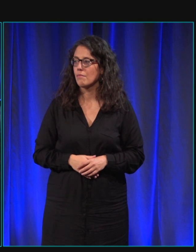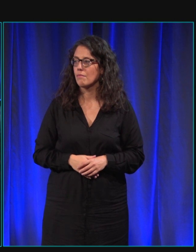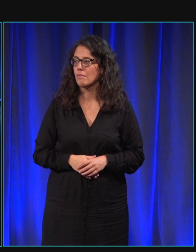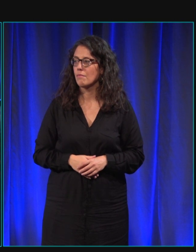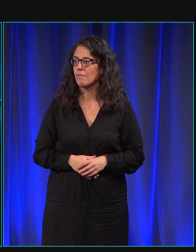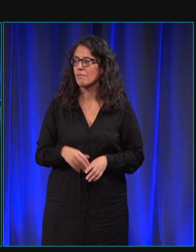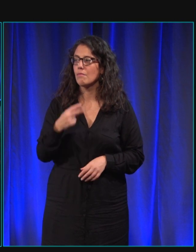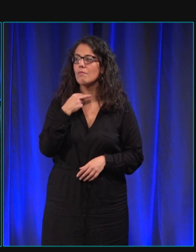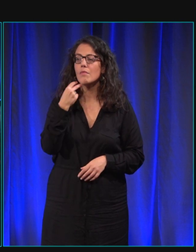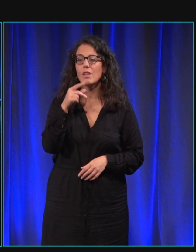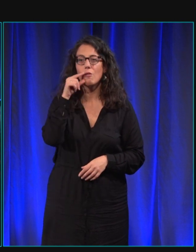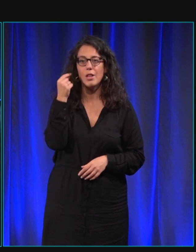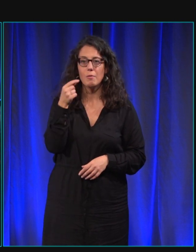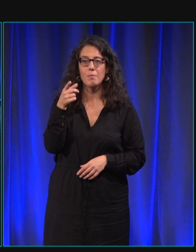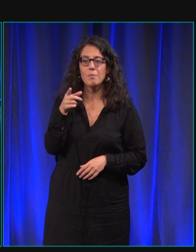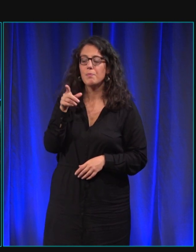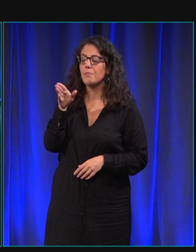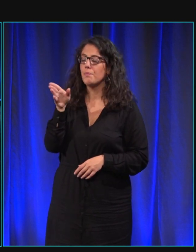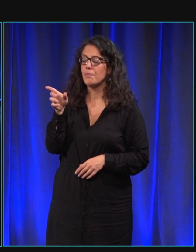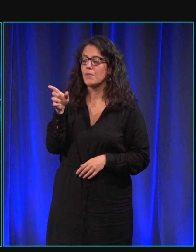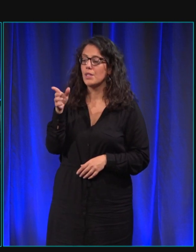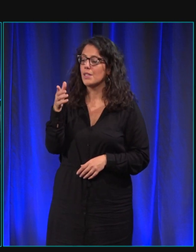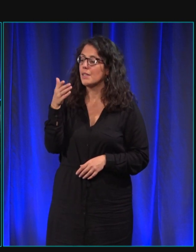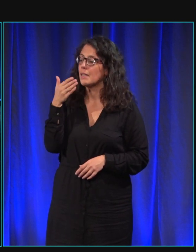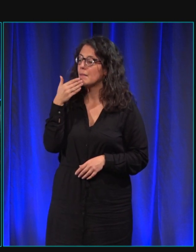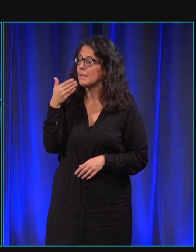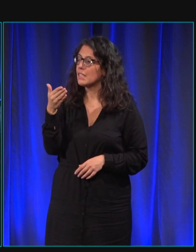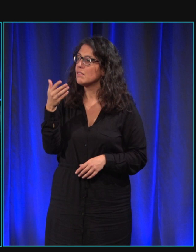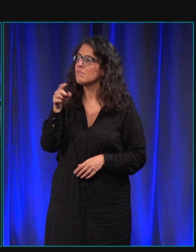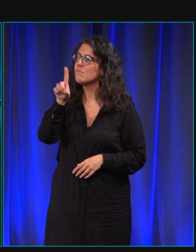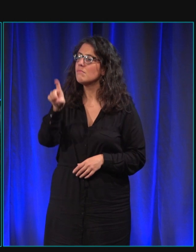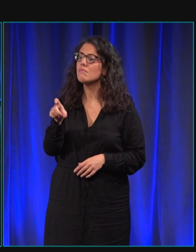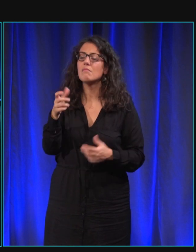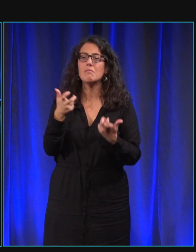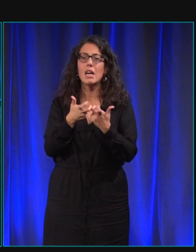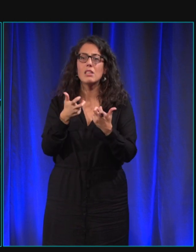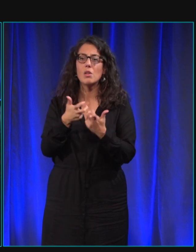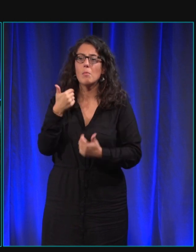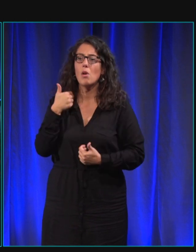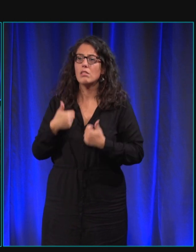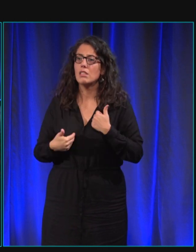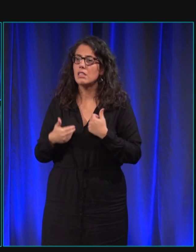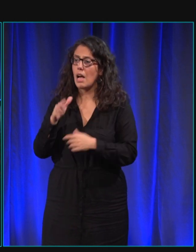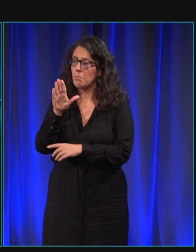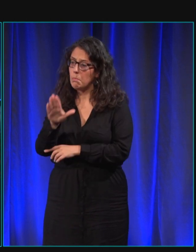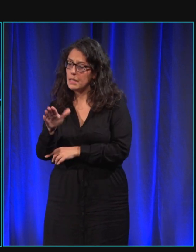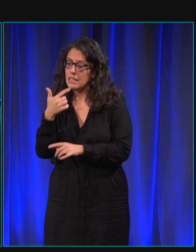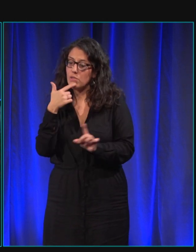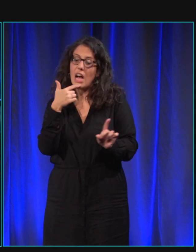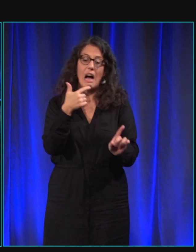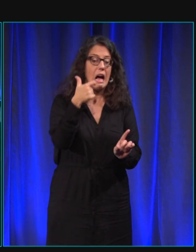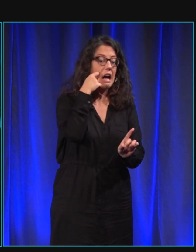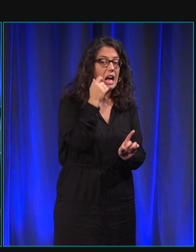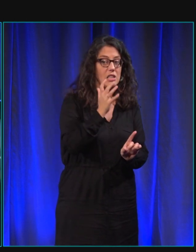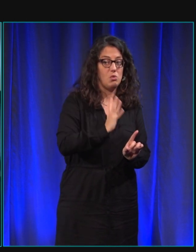oui bonsoir merci je voudrais savoir si par exemple pour tel type de handicap c'est telle race de chien qu'on choisit ou